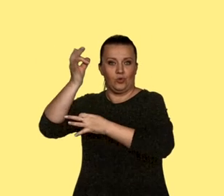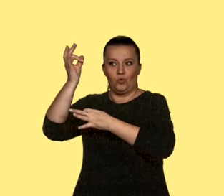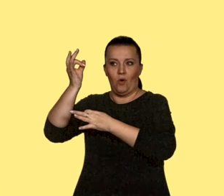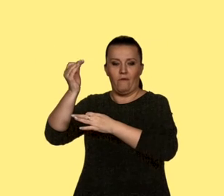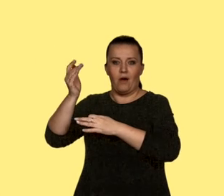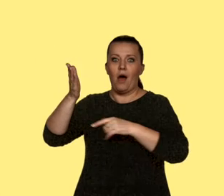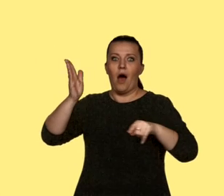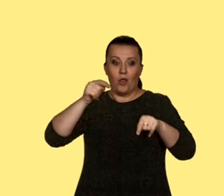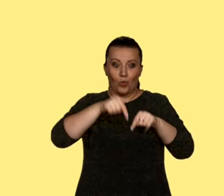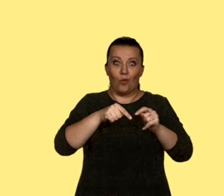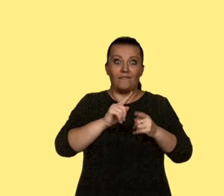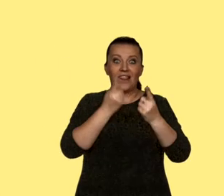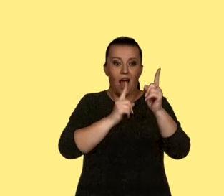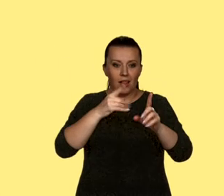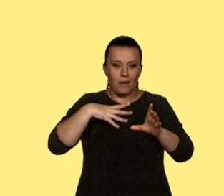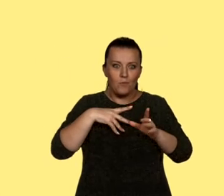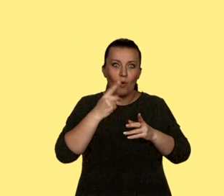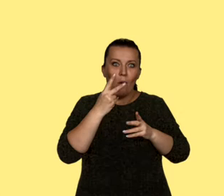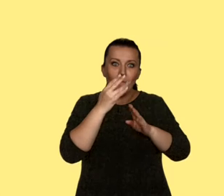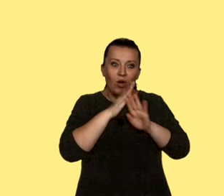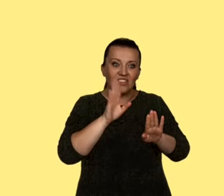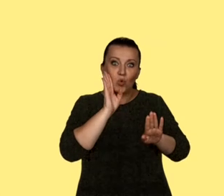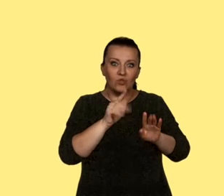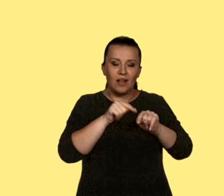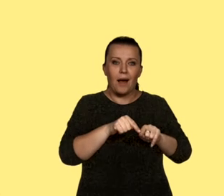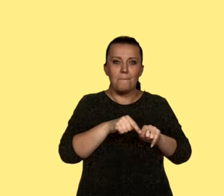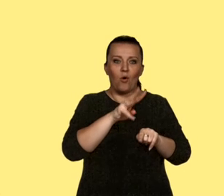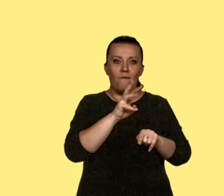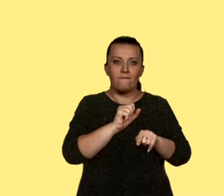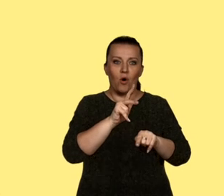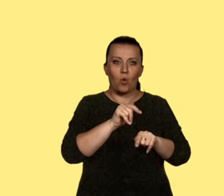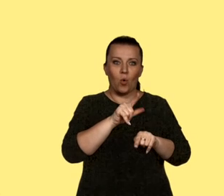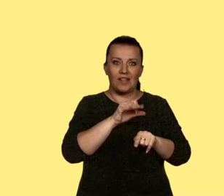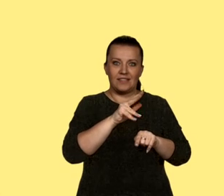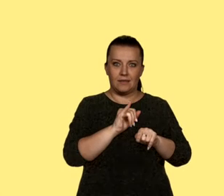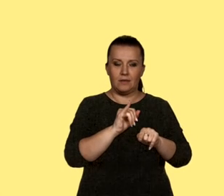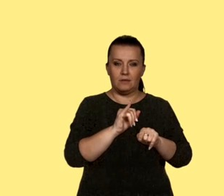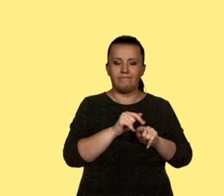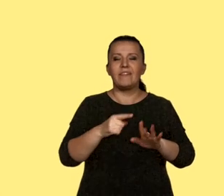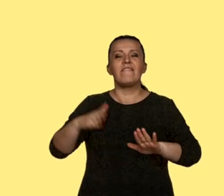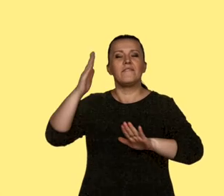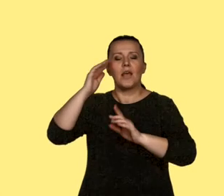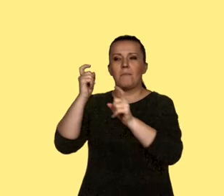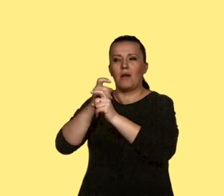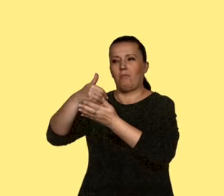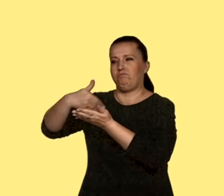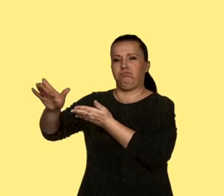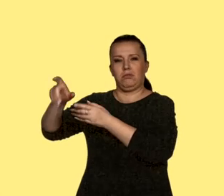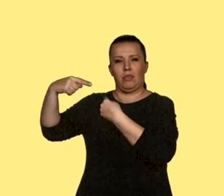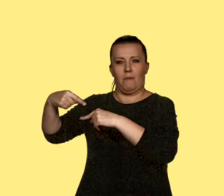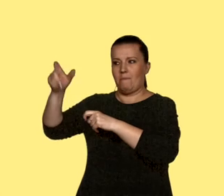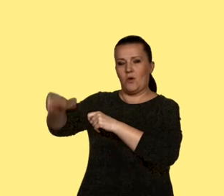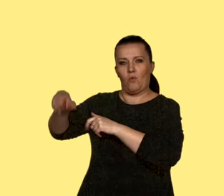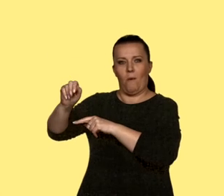zostało przeniesione na postać Stanisława Wokulskiego. Chociaż Prus nie był zesłańcem, ale przecież dobrze wiemy, że był